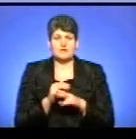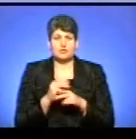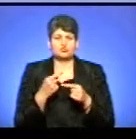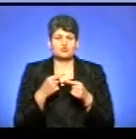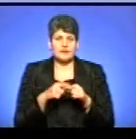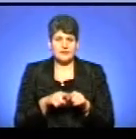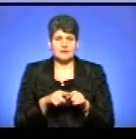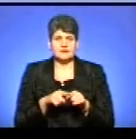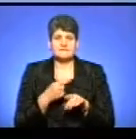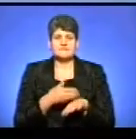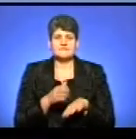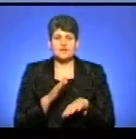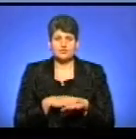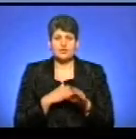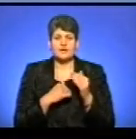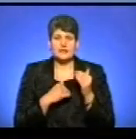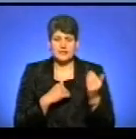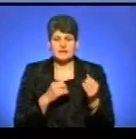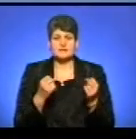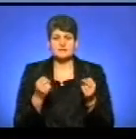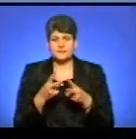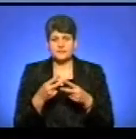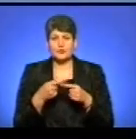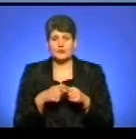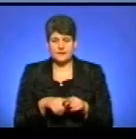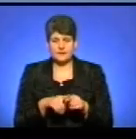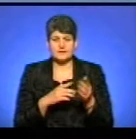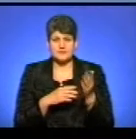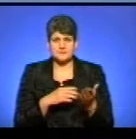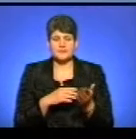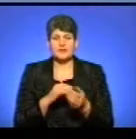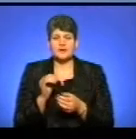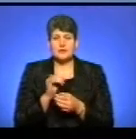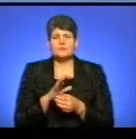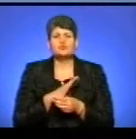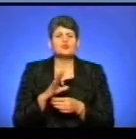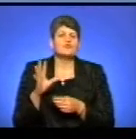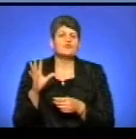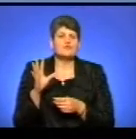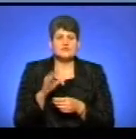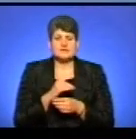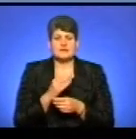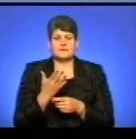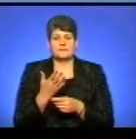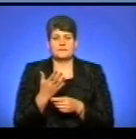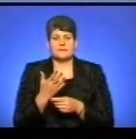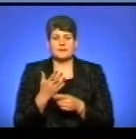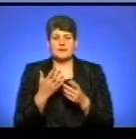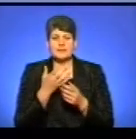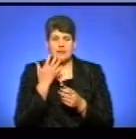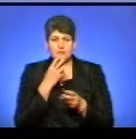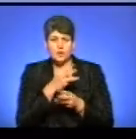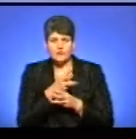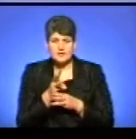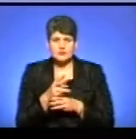техніки, важкої їхньої, спеціалізованої техніки. І було все. І приборничного бачення, тепловізори,